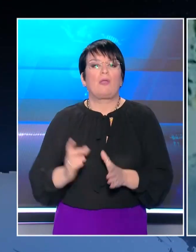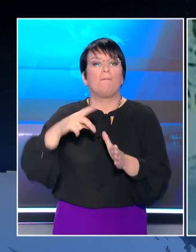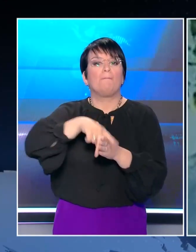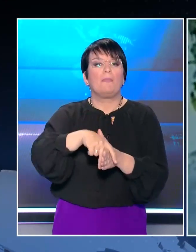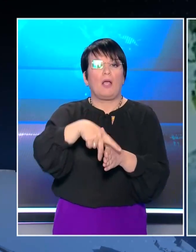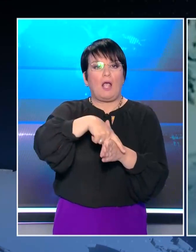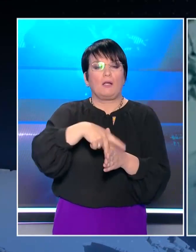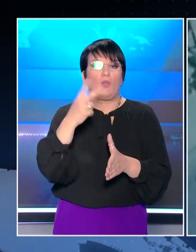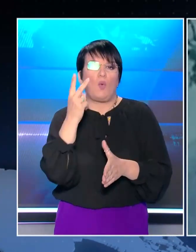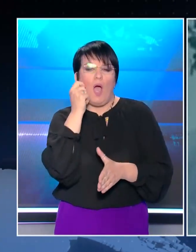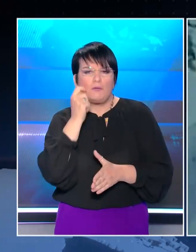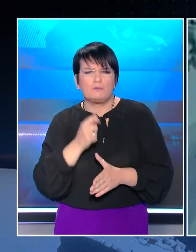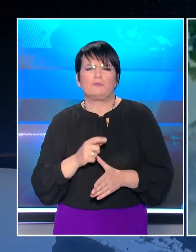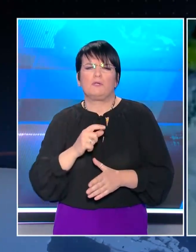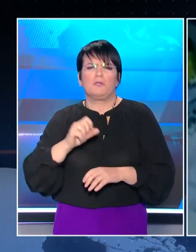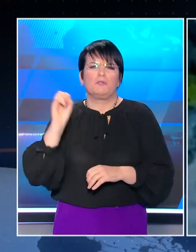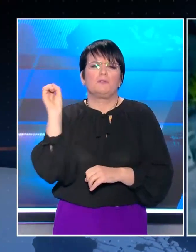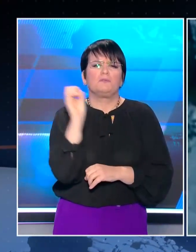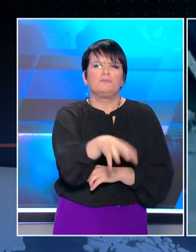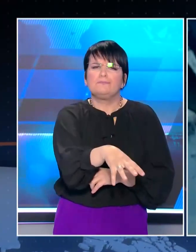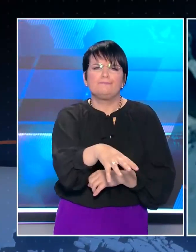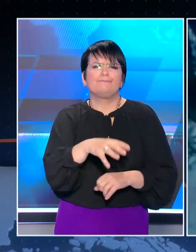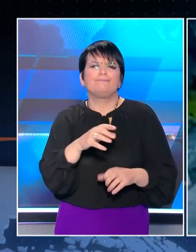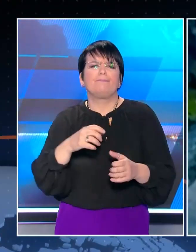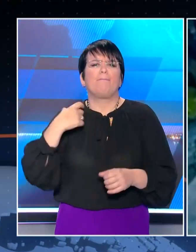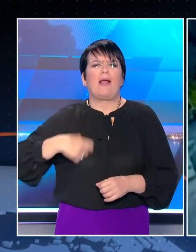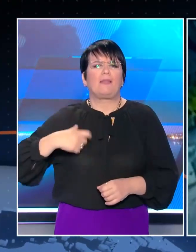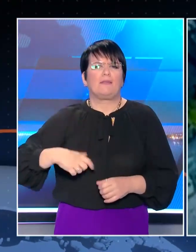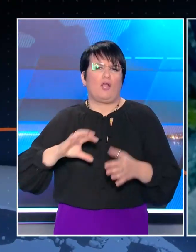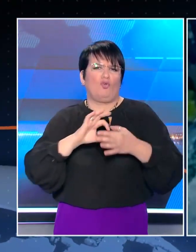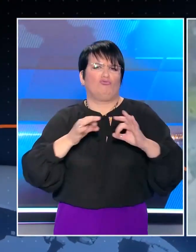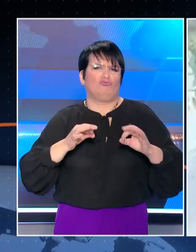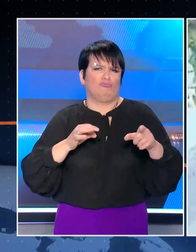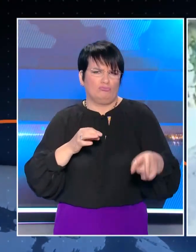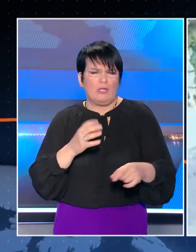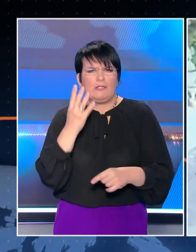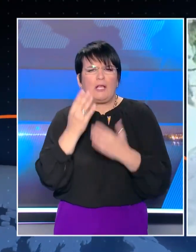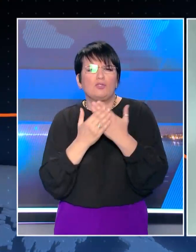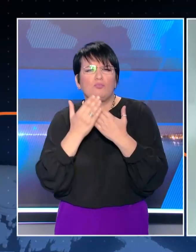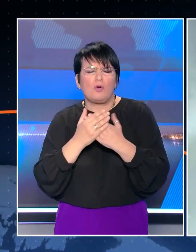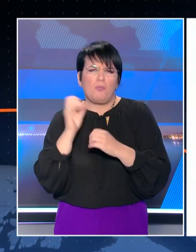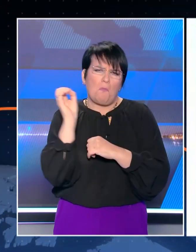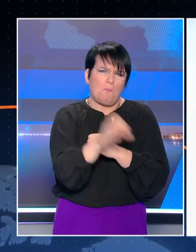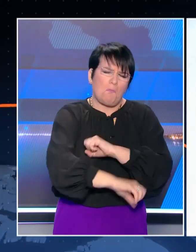μηχανή πλησιάζουν και αφήνουν εκρηκτικό μηχανισμό έξω από τον σύνδεσμο του Παναθηναϊκού λίγο πριν τις τέσσερις ταξιμερώματα.